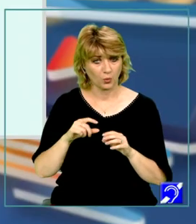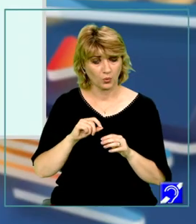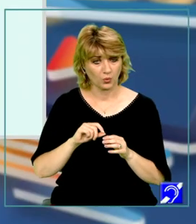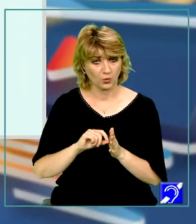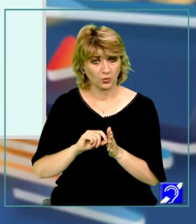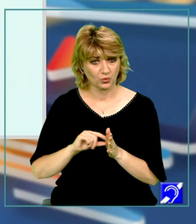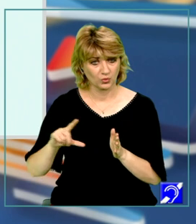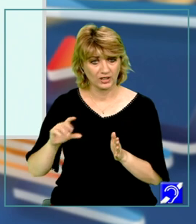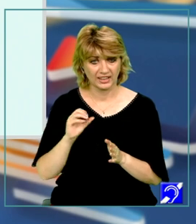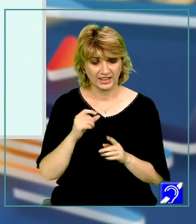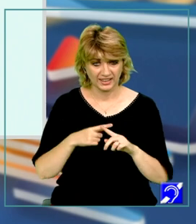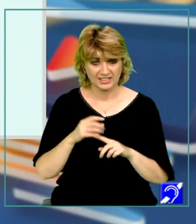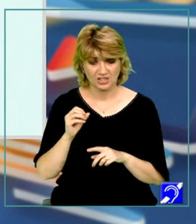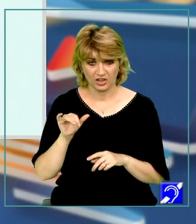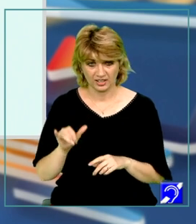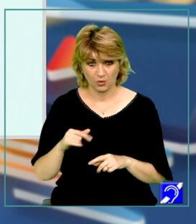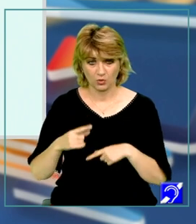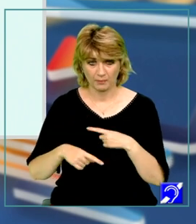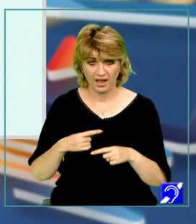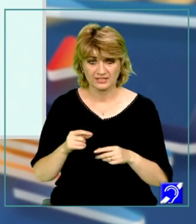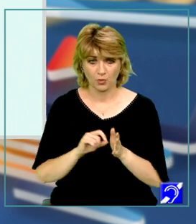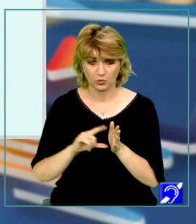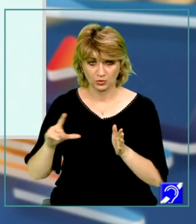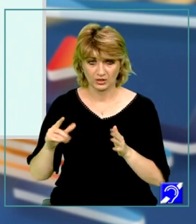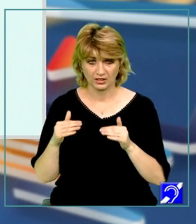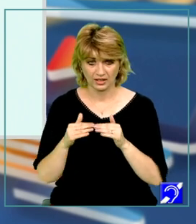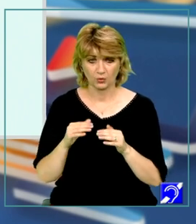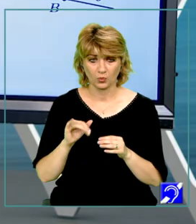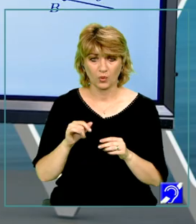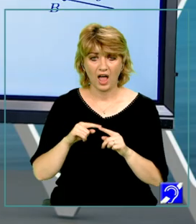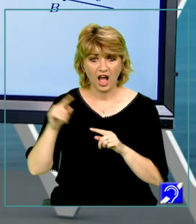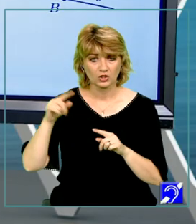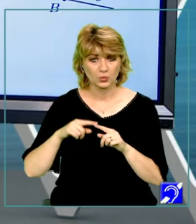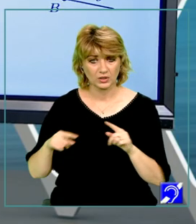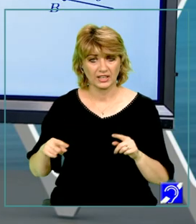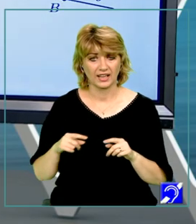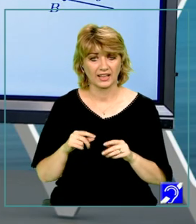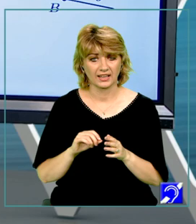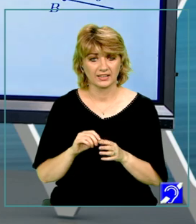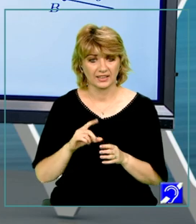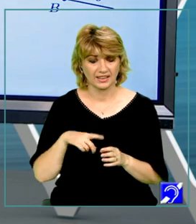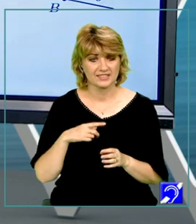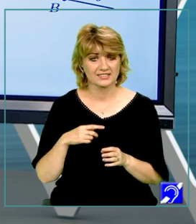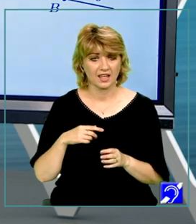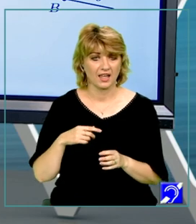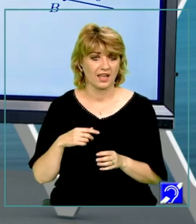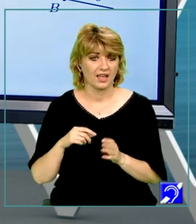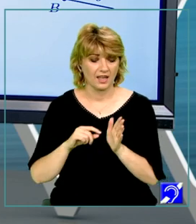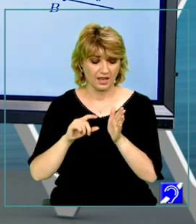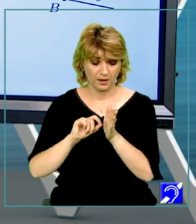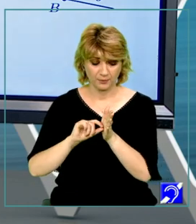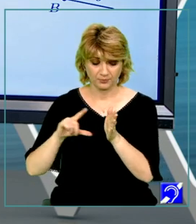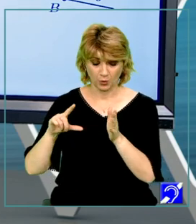formează unghiuri congruente cu laturile unghiului X, O, Y deci este bisectoarea acestui unghi.